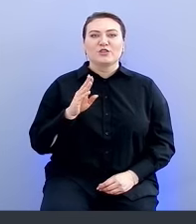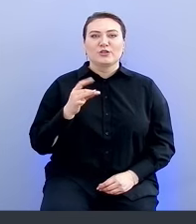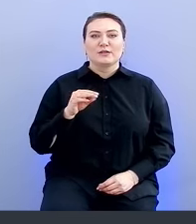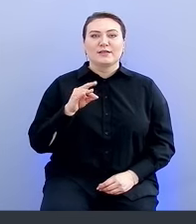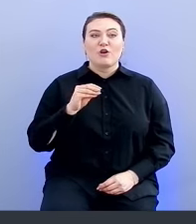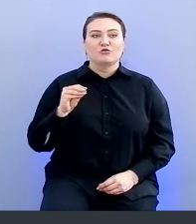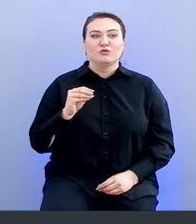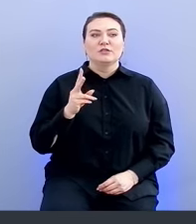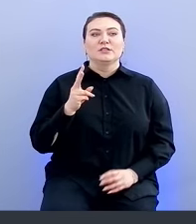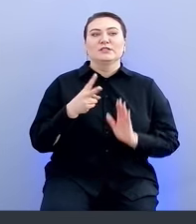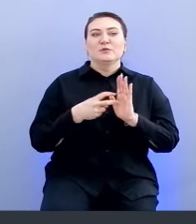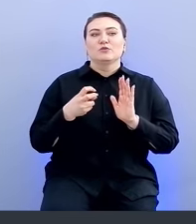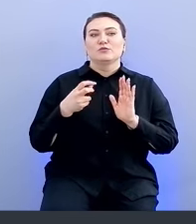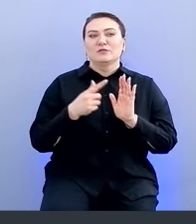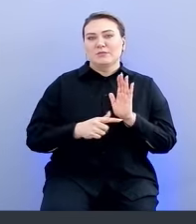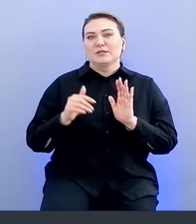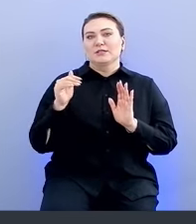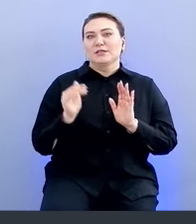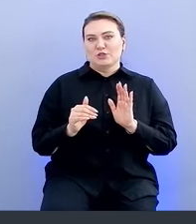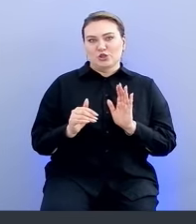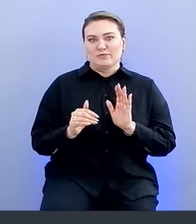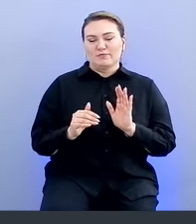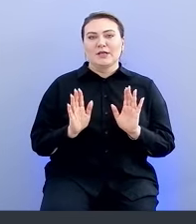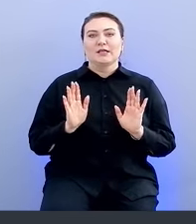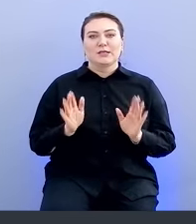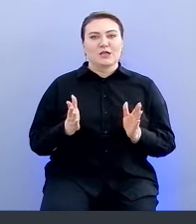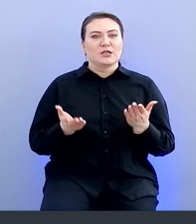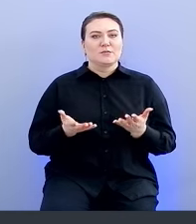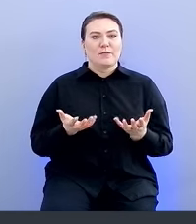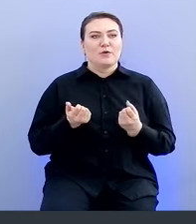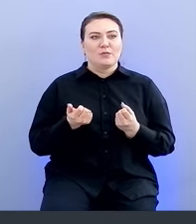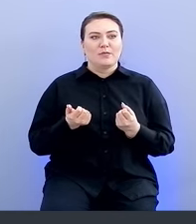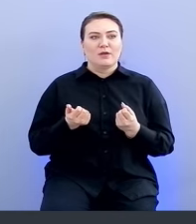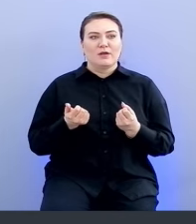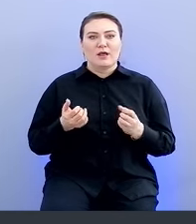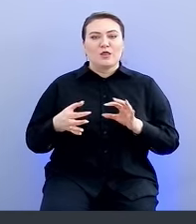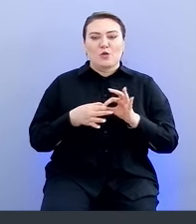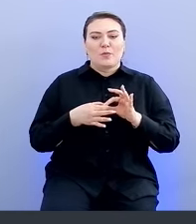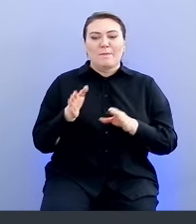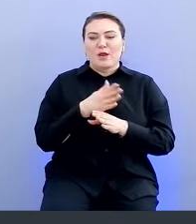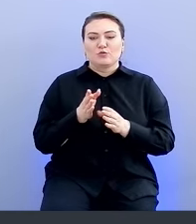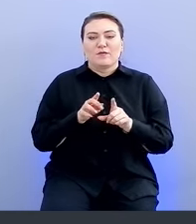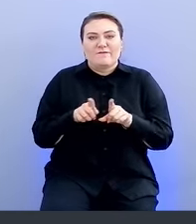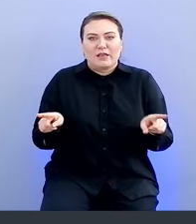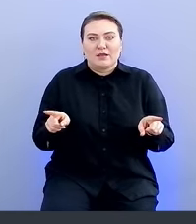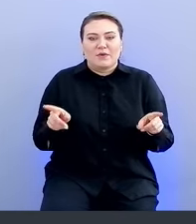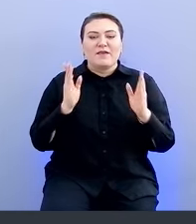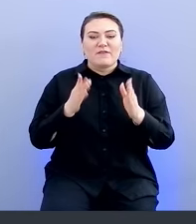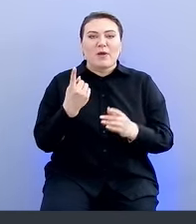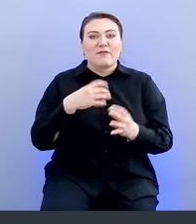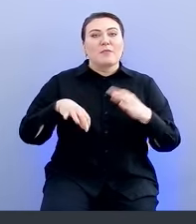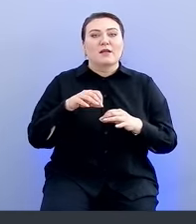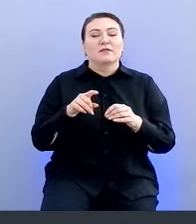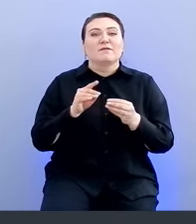тысяч. То есть даже если мы берем дедупликацию между ветками и в рамках одного проекта всего,